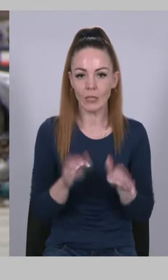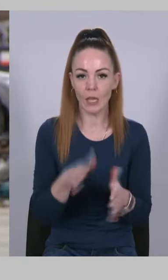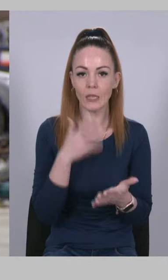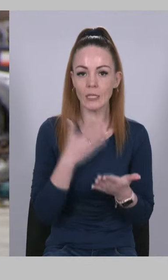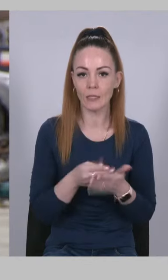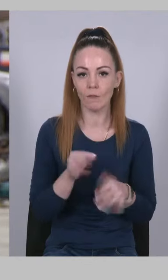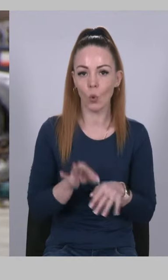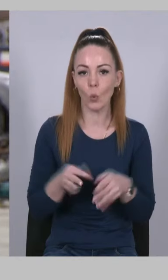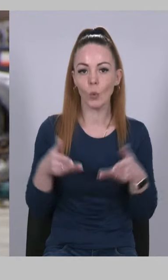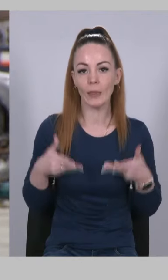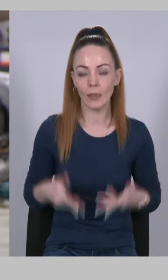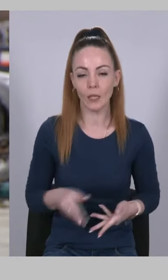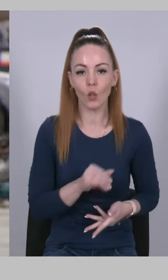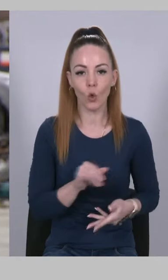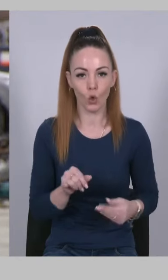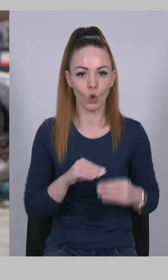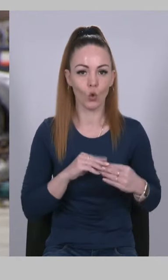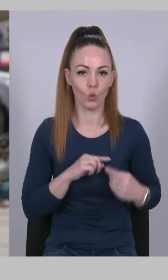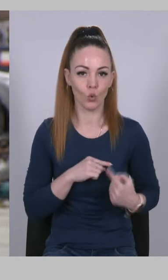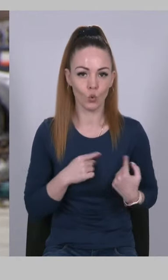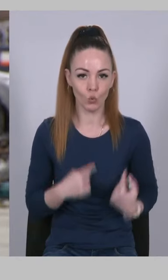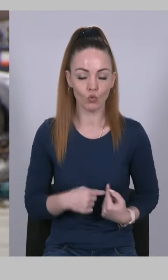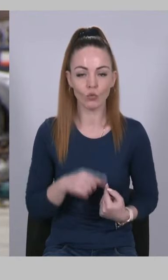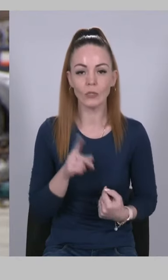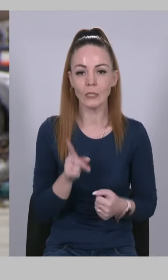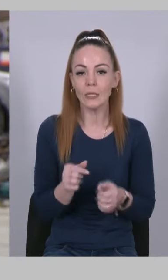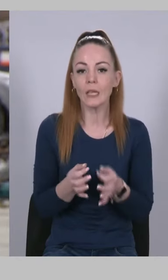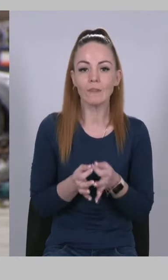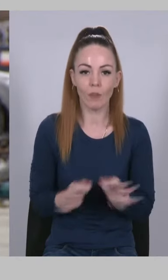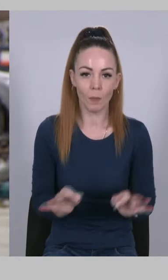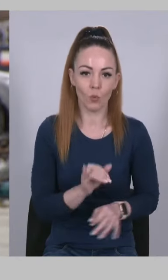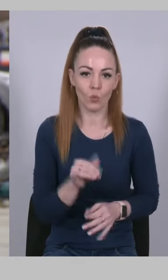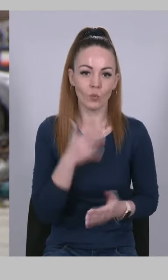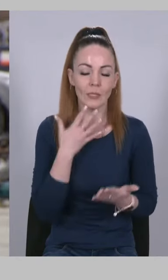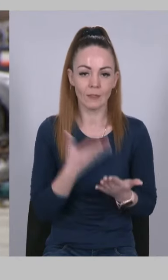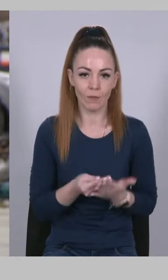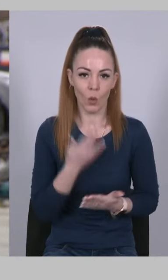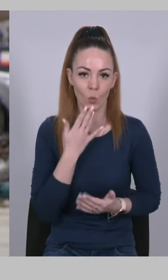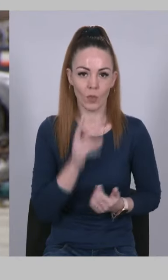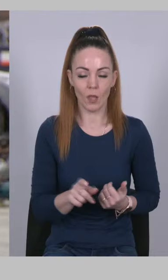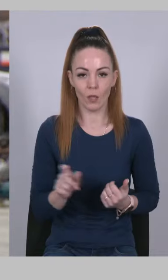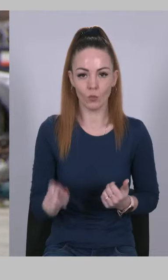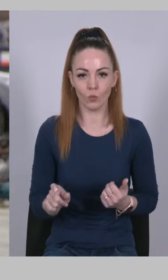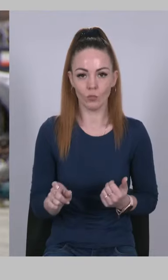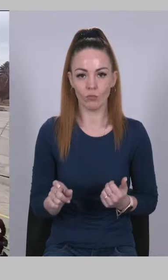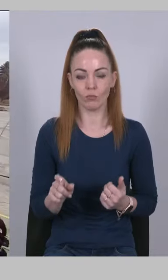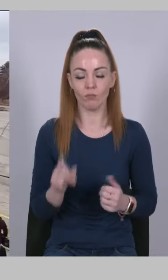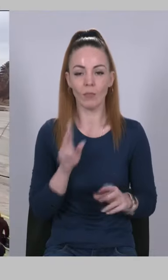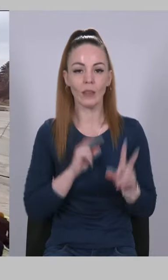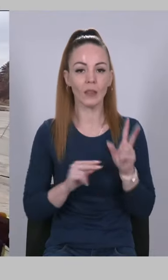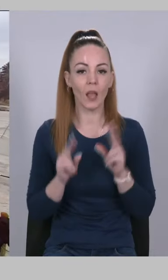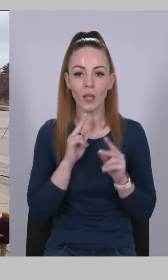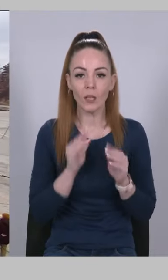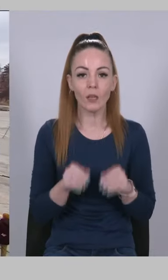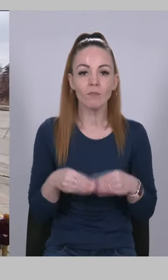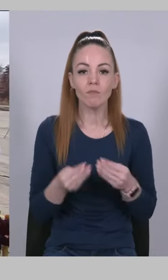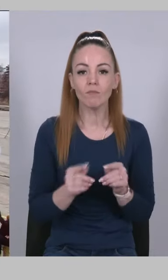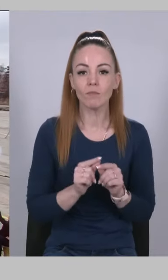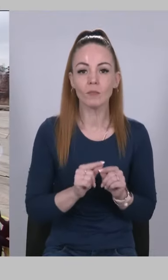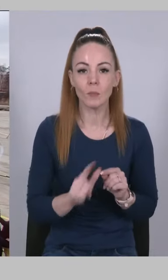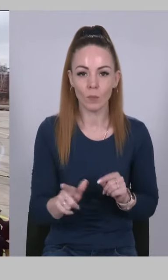душу за свободу і свою націю, запаливши надію, яка дає